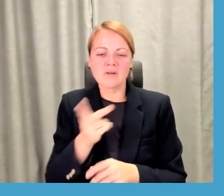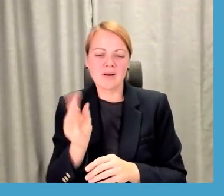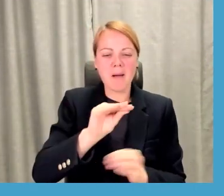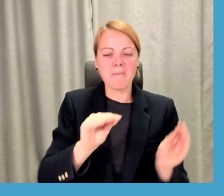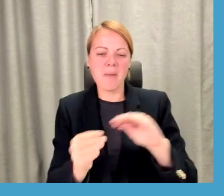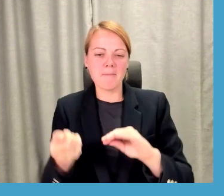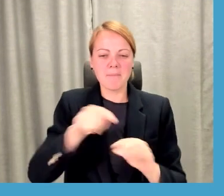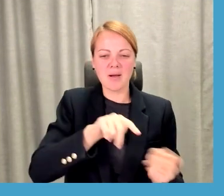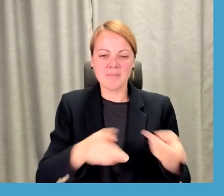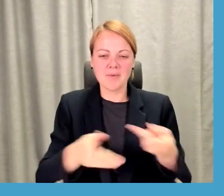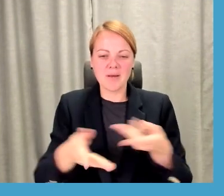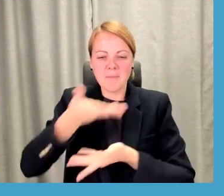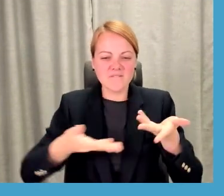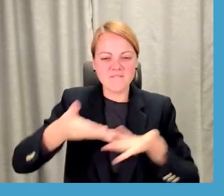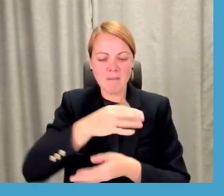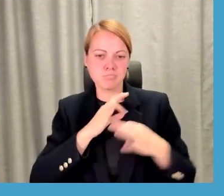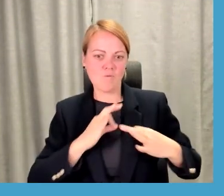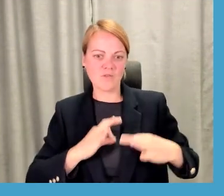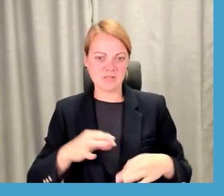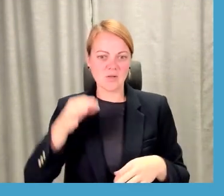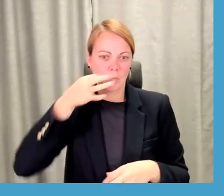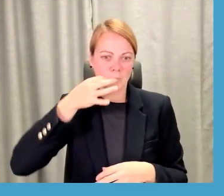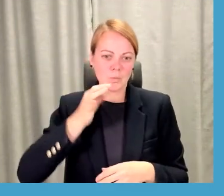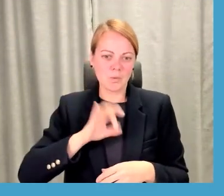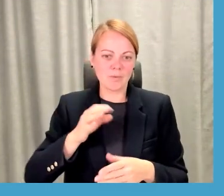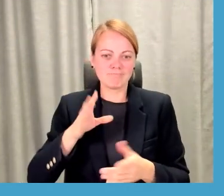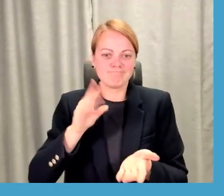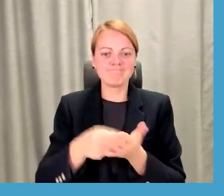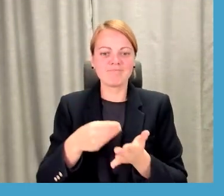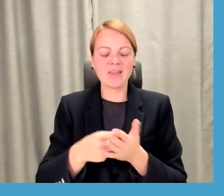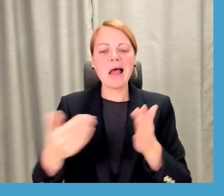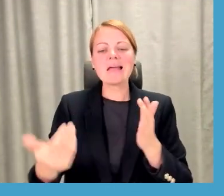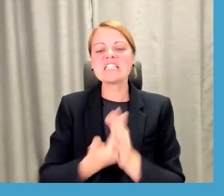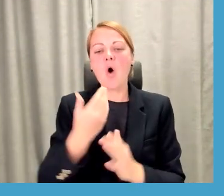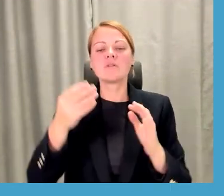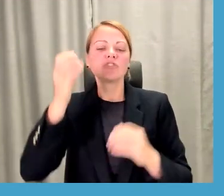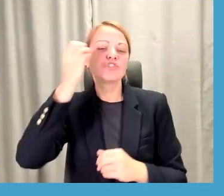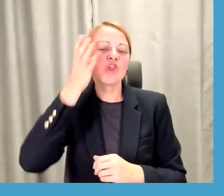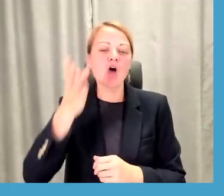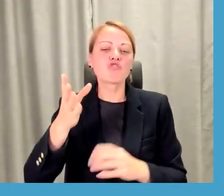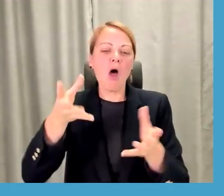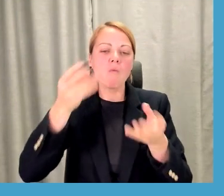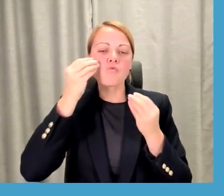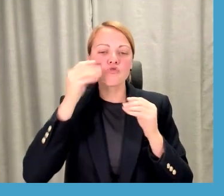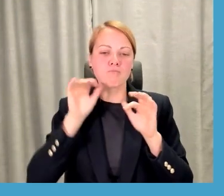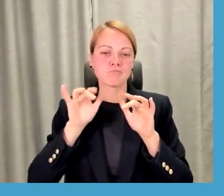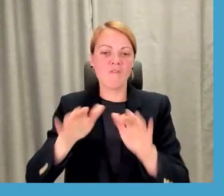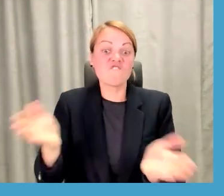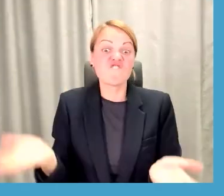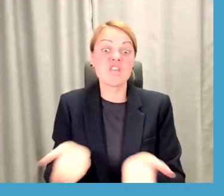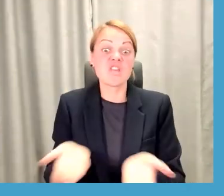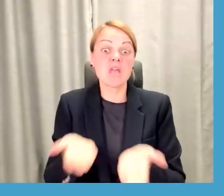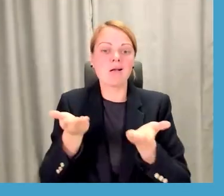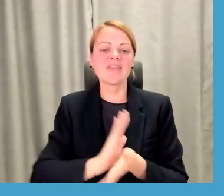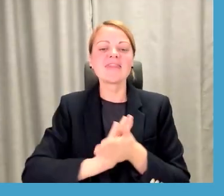un, patiesībā, arī tas jaunais, jauno zināšanās apdūšanas proceses bieži vien ir daudz vieglāks, nekā mēs to